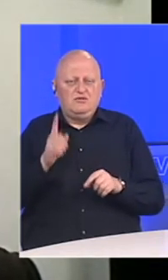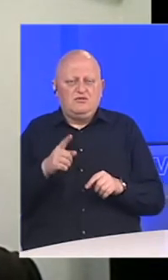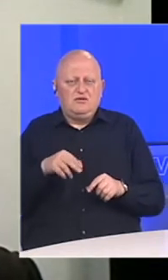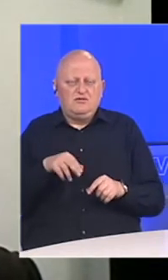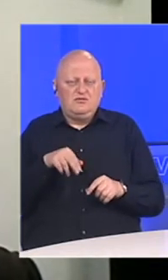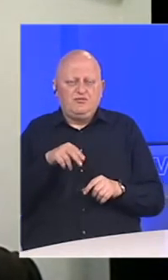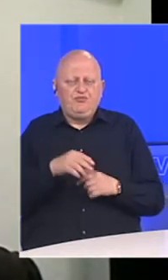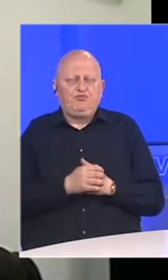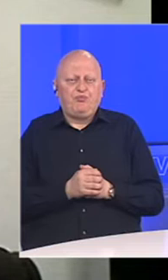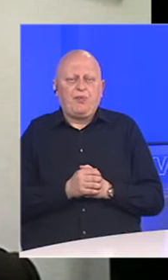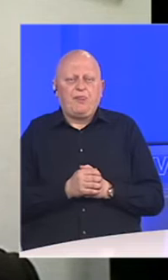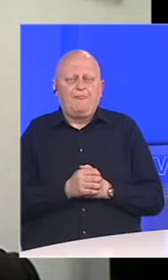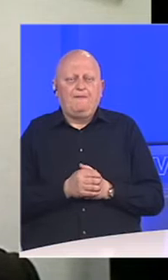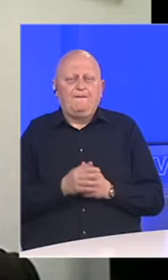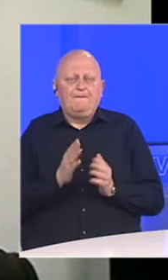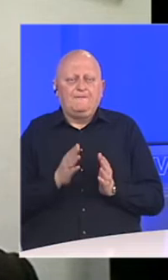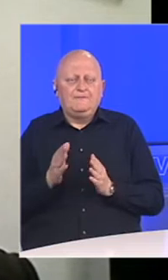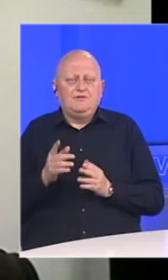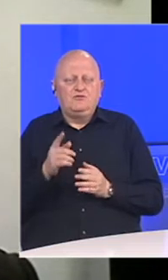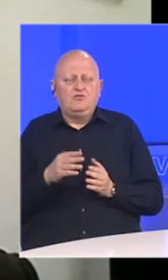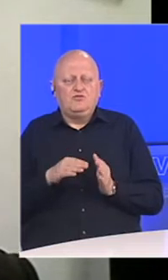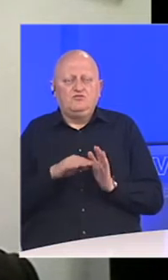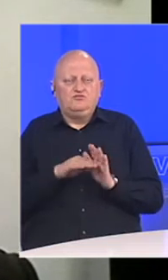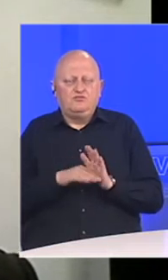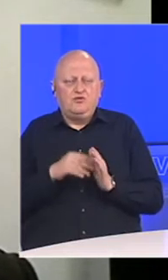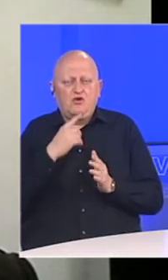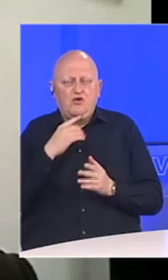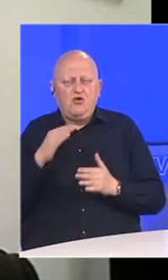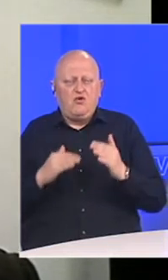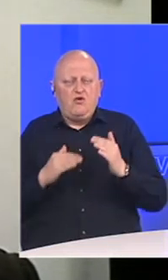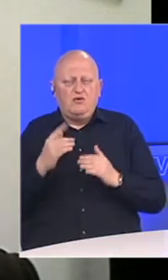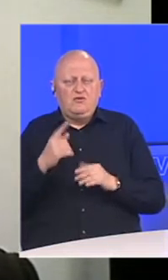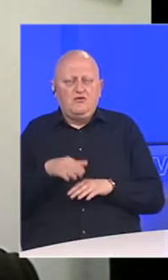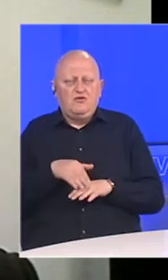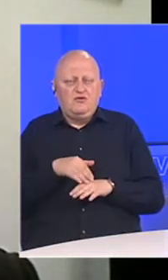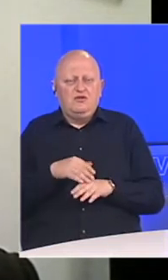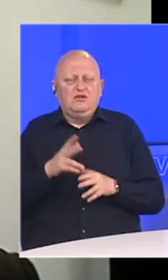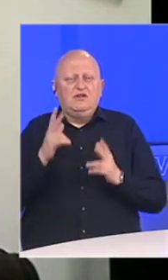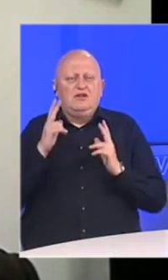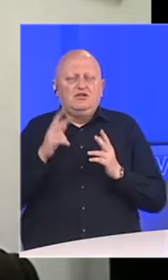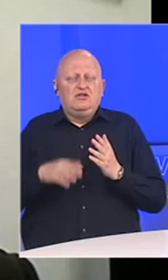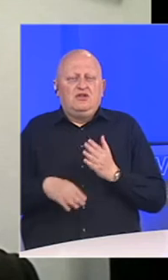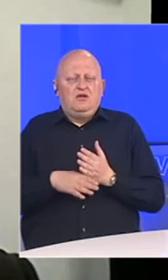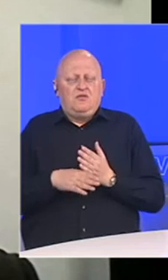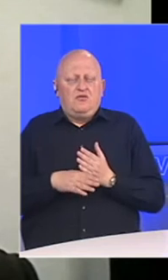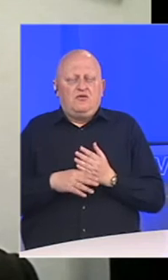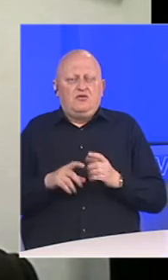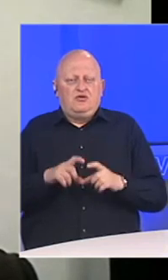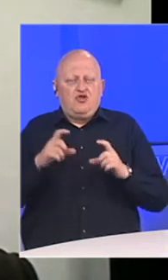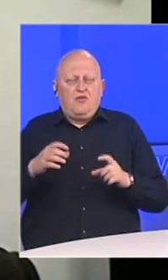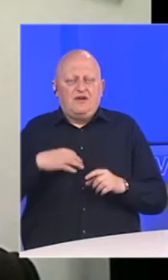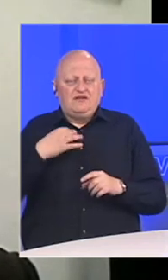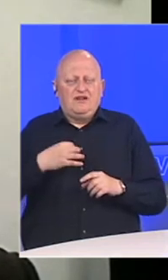redovnom tom procedurom koja je bila poremećena u prvima i onda smo zatražili pomoć od doma